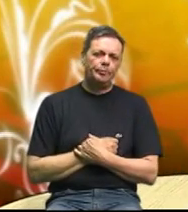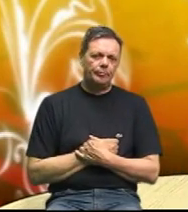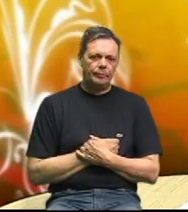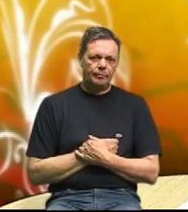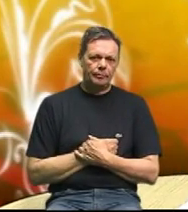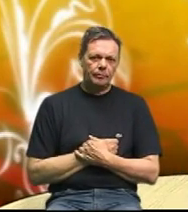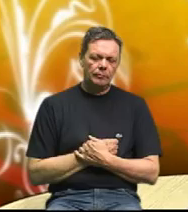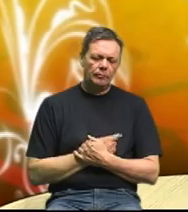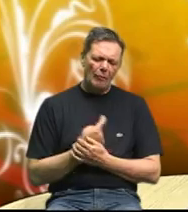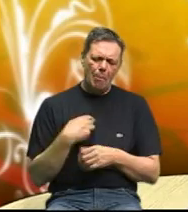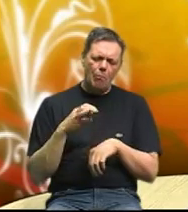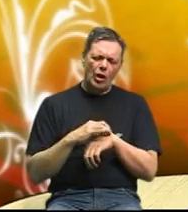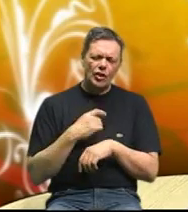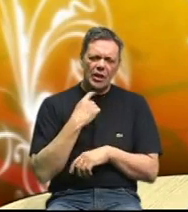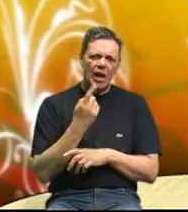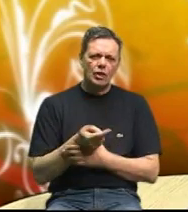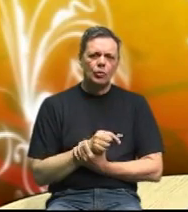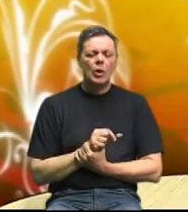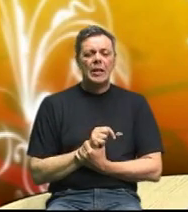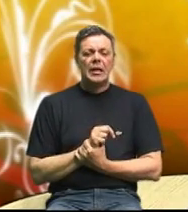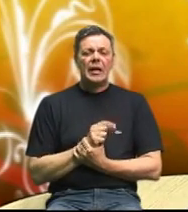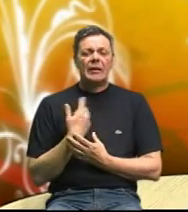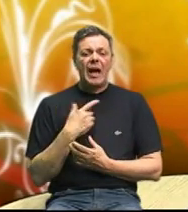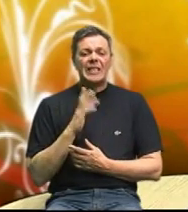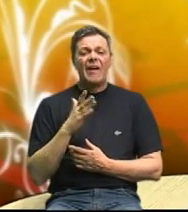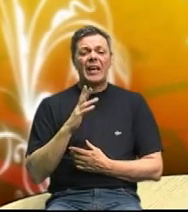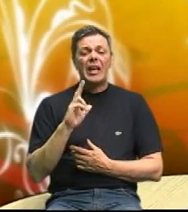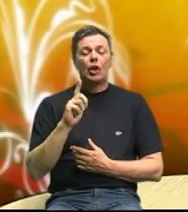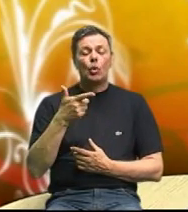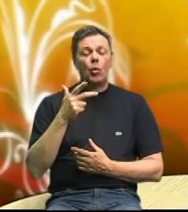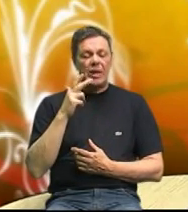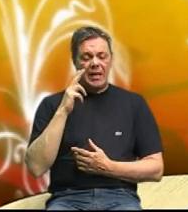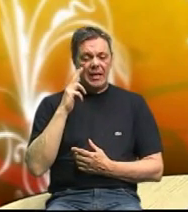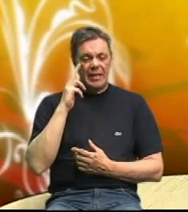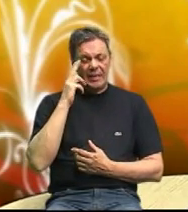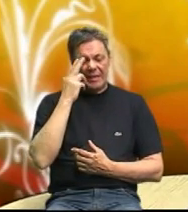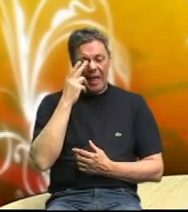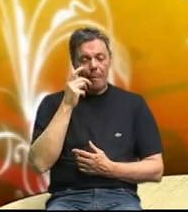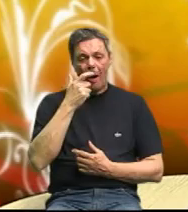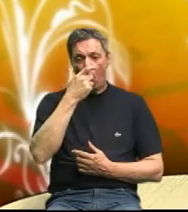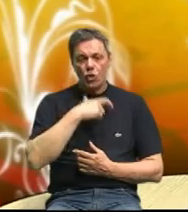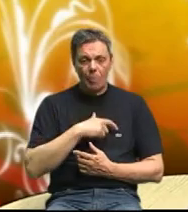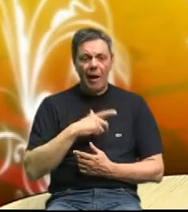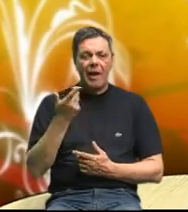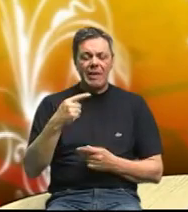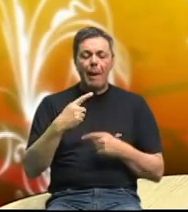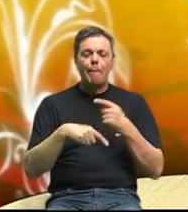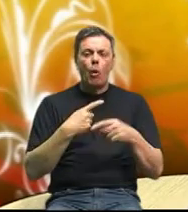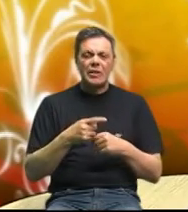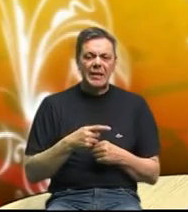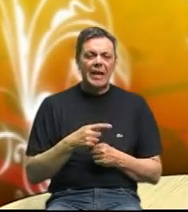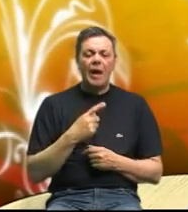internisti endokrinolozi da skoro svaki drugi slijepi slijepa osoba je posljedica diabetesa